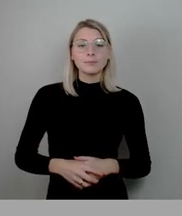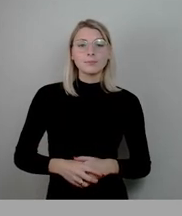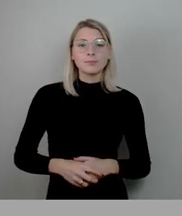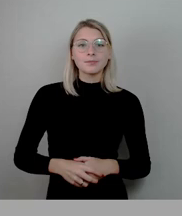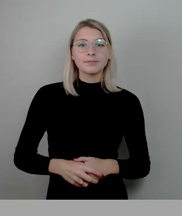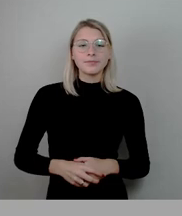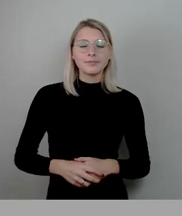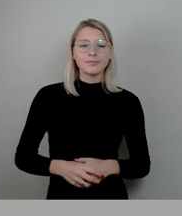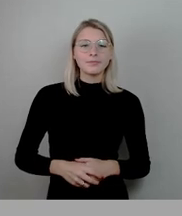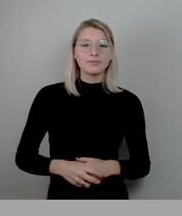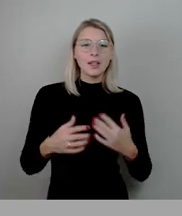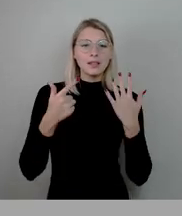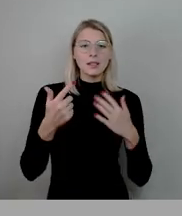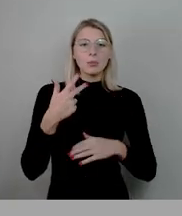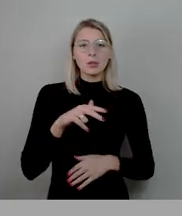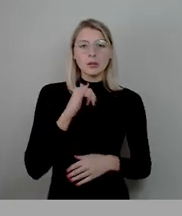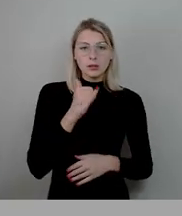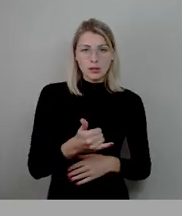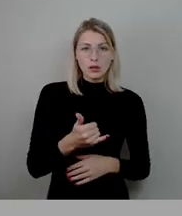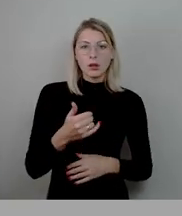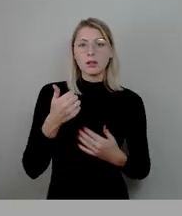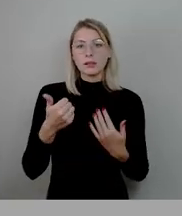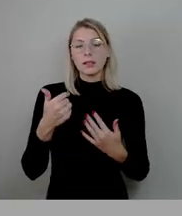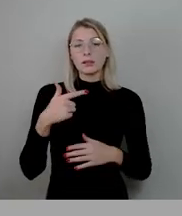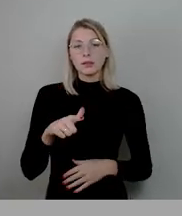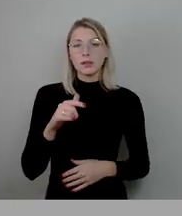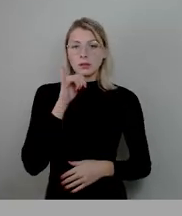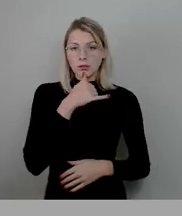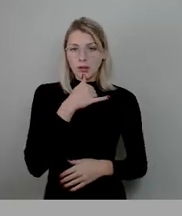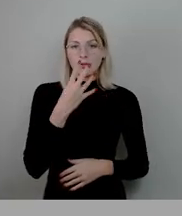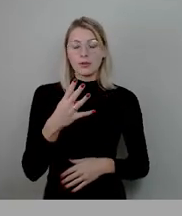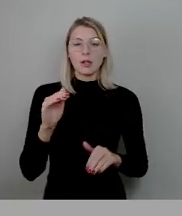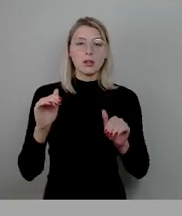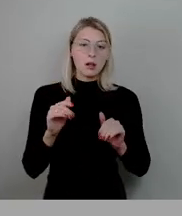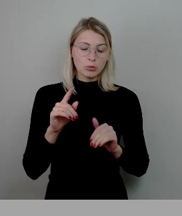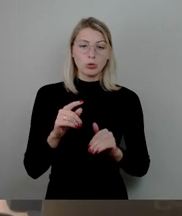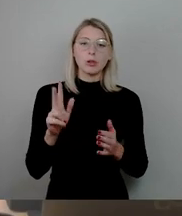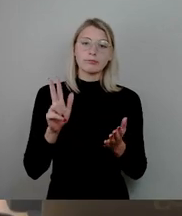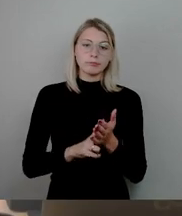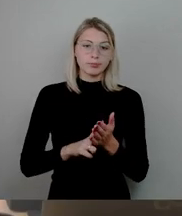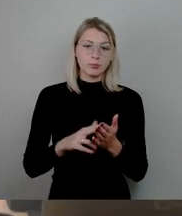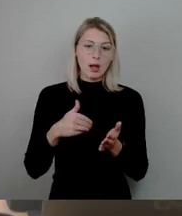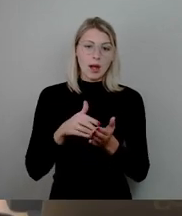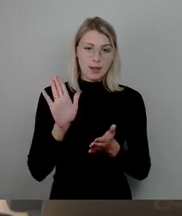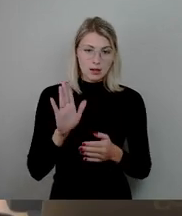Damit die Ablehnung bestätigt mit 37 Ja, 26 Nein, 4 Enthaltungen. Und